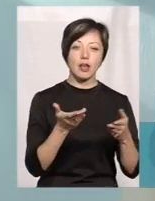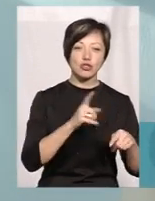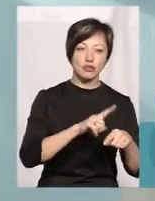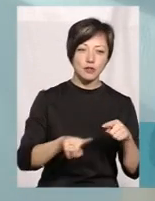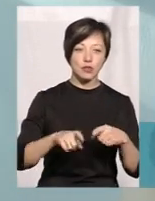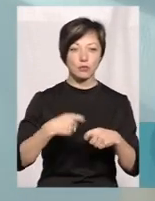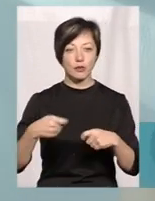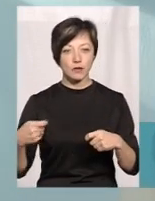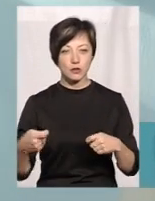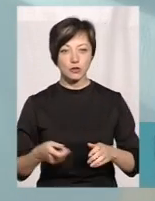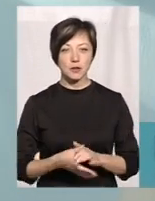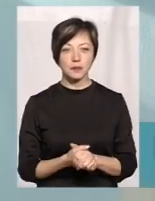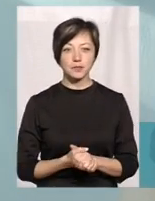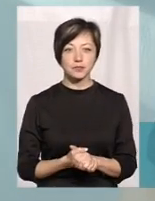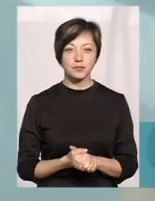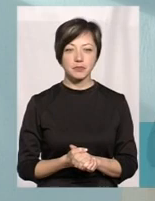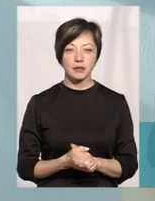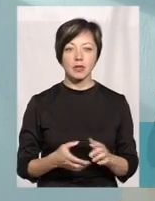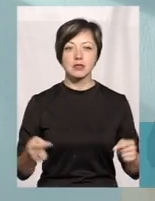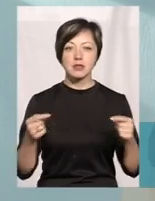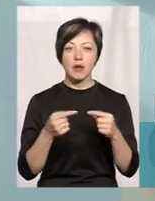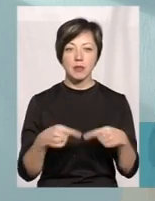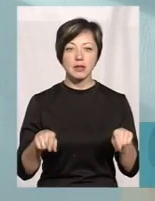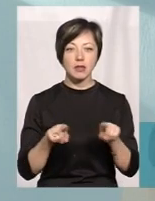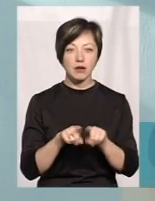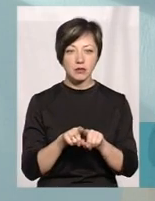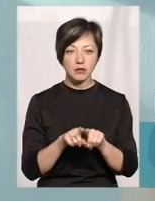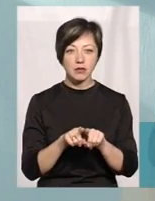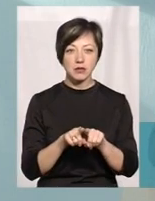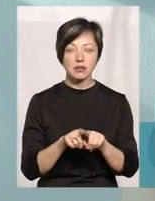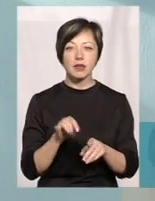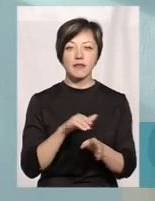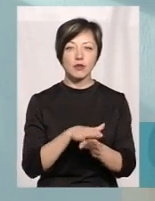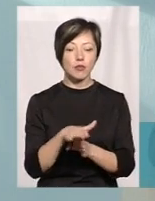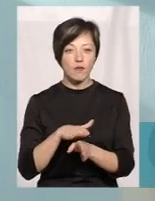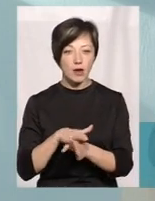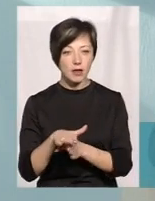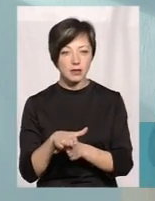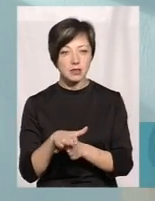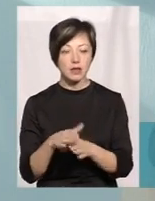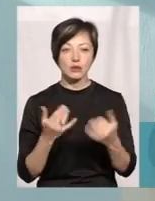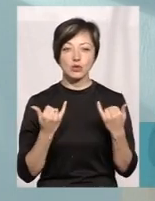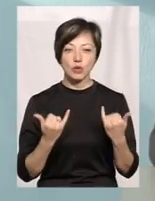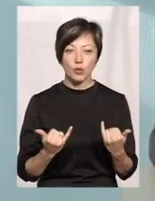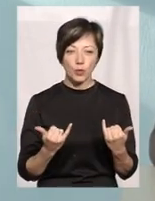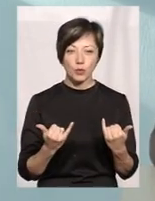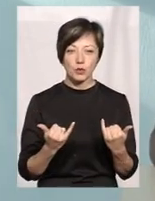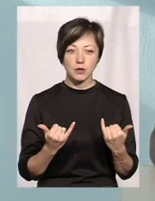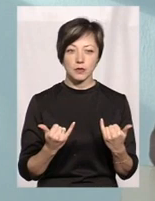десь повільноше? Саме так і відбувається. Сьогодні